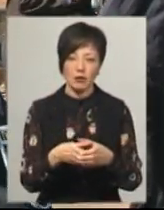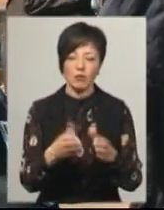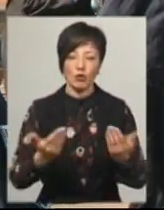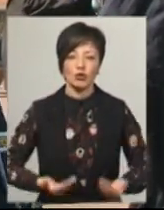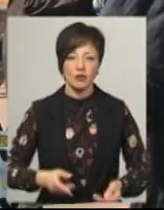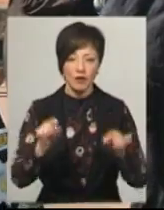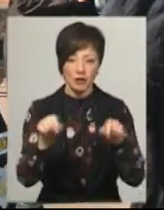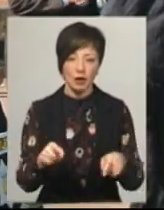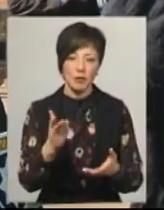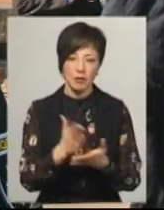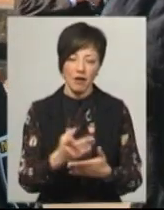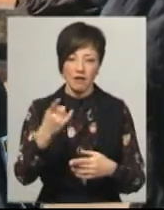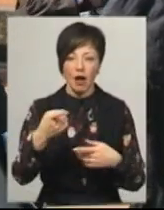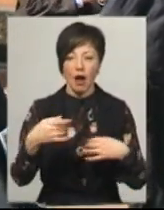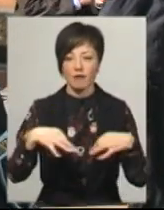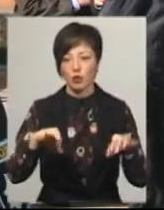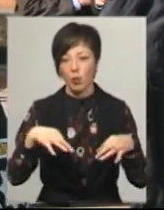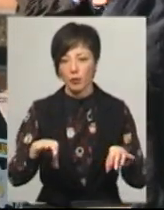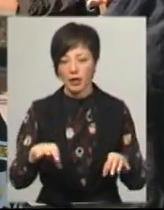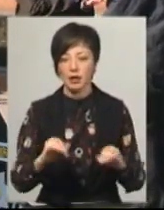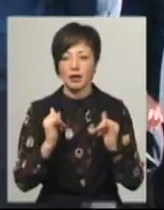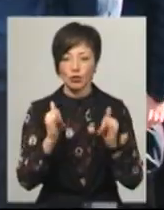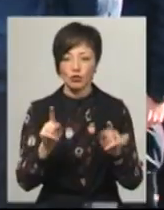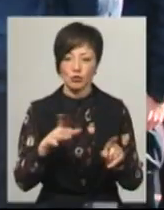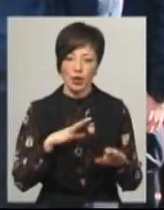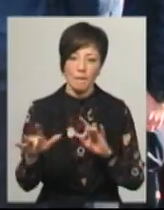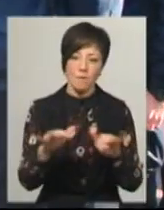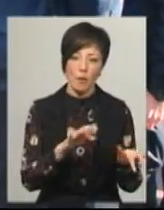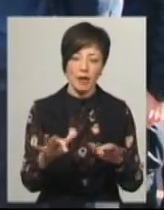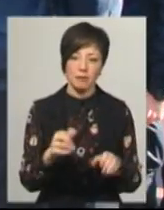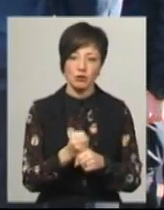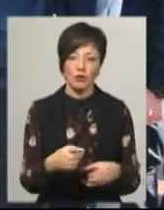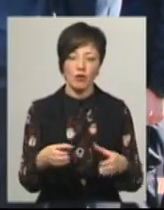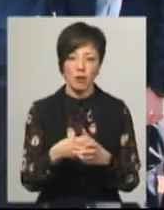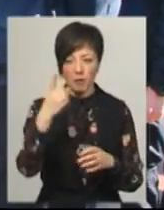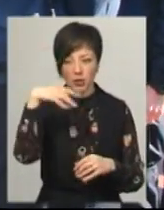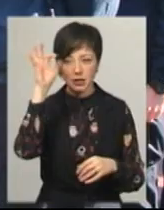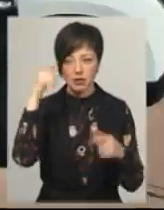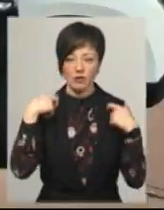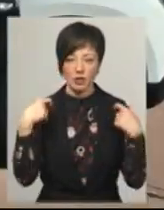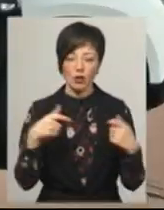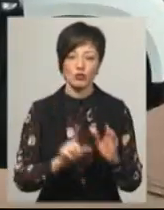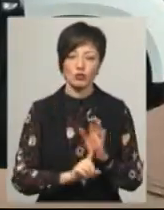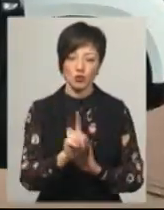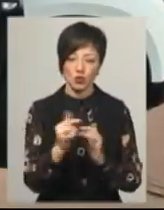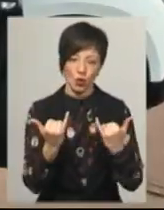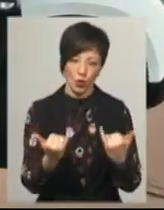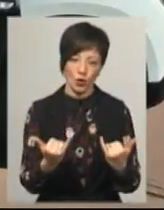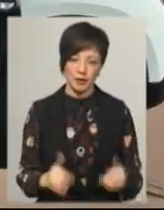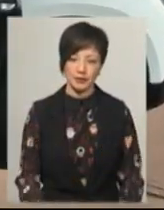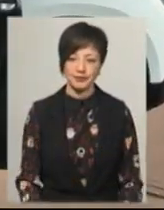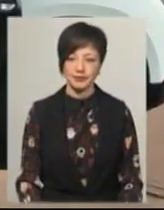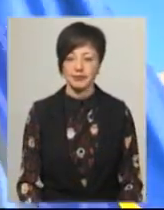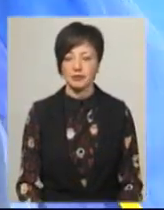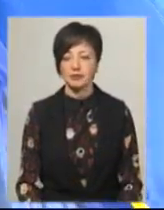проживав там і мав автомобіль для того, щоб бути мобільним. Працювати у громадах поліцейські офіцери розпочнуть від сьогодні. Дарина